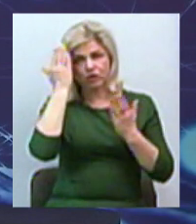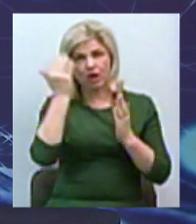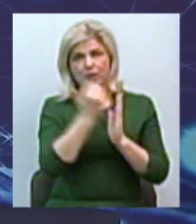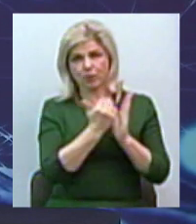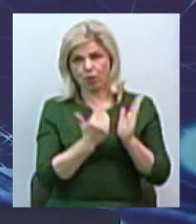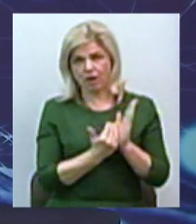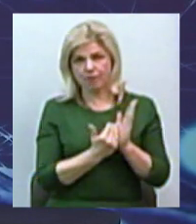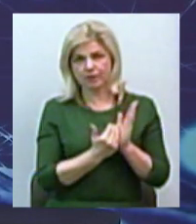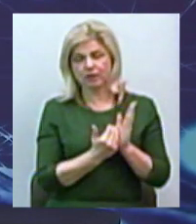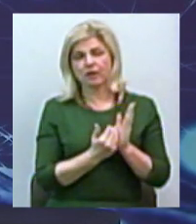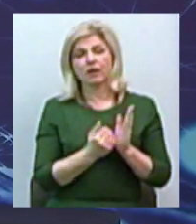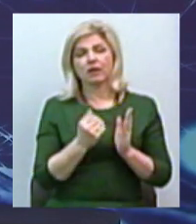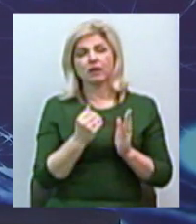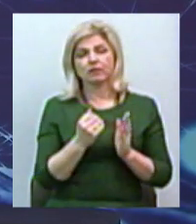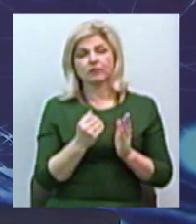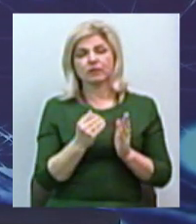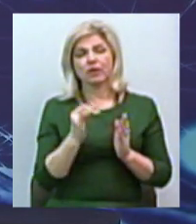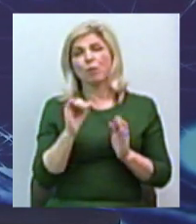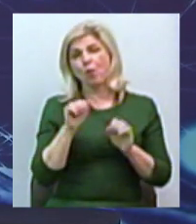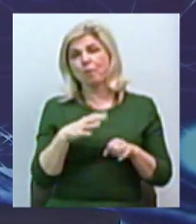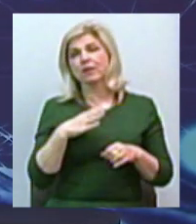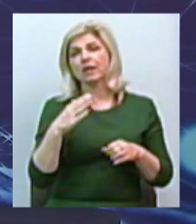можна до розваг віднести, звичайно, і спорт.